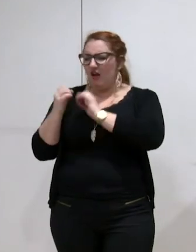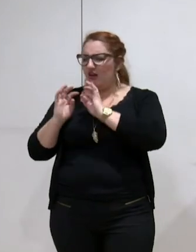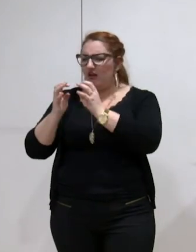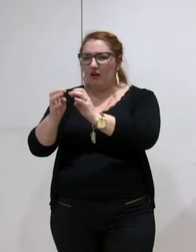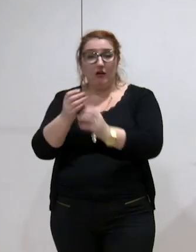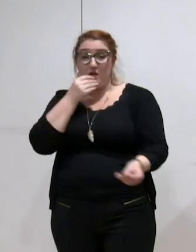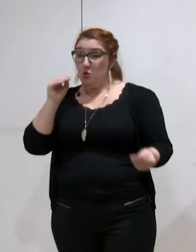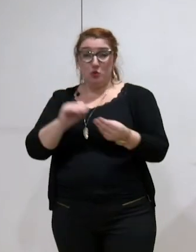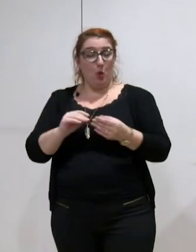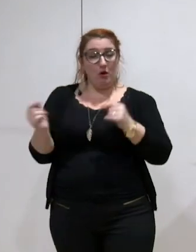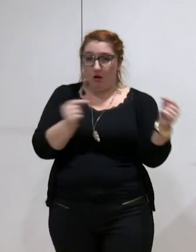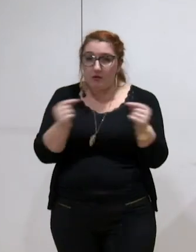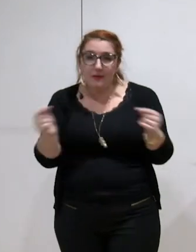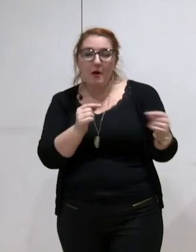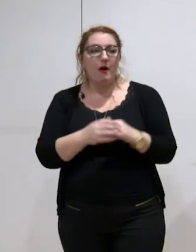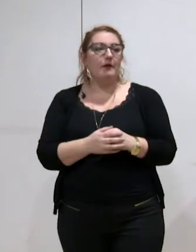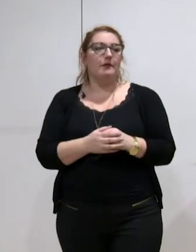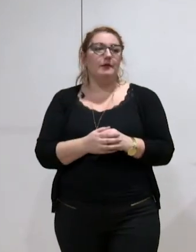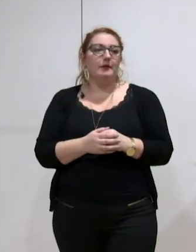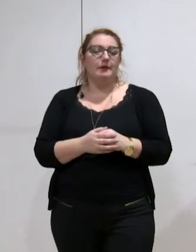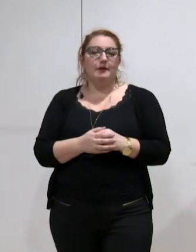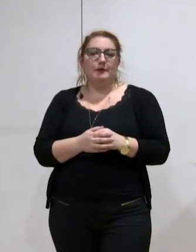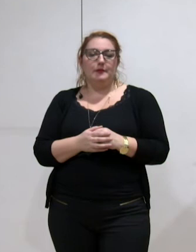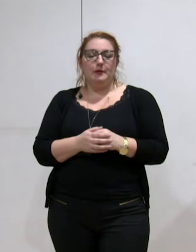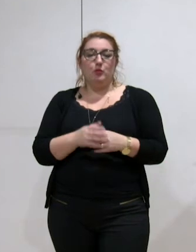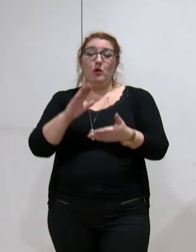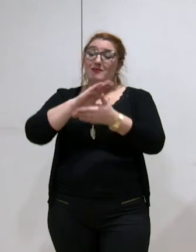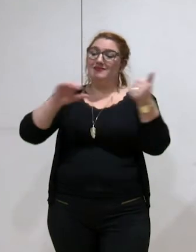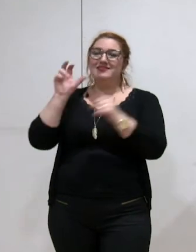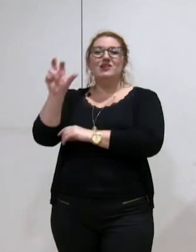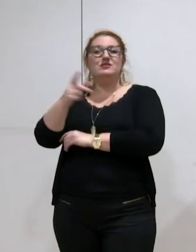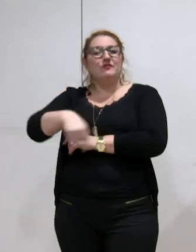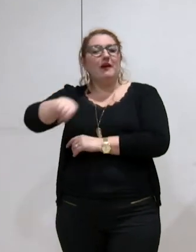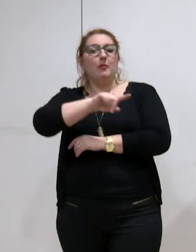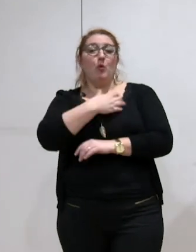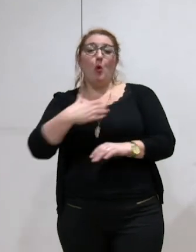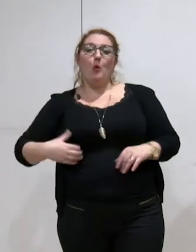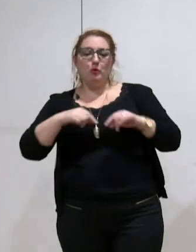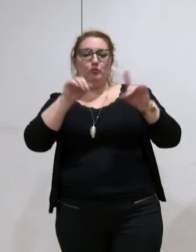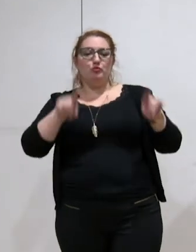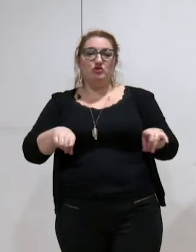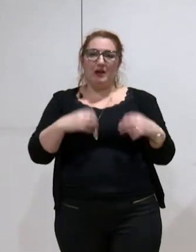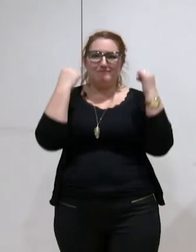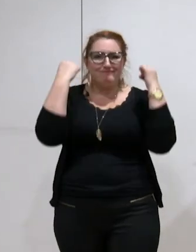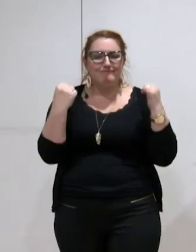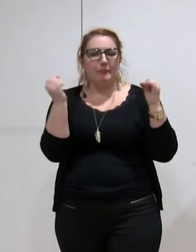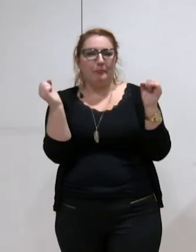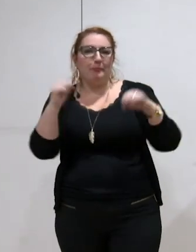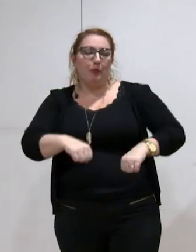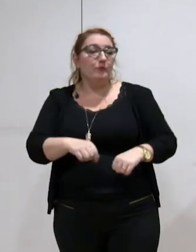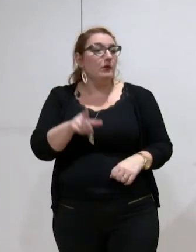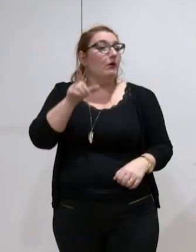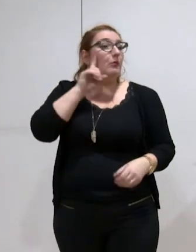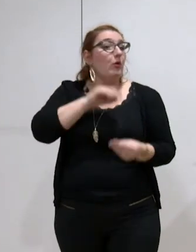qui visait la soutenabilité de ces transferts pour les communes, pour les budgets des communes. Pourquoi cette question ? Puisque